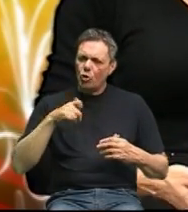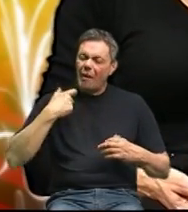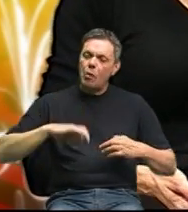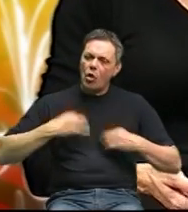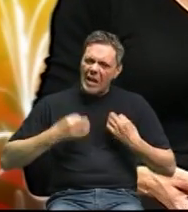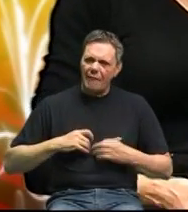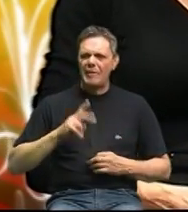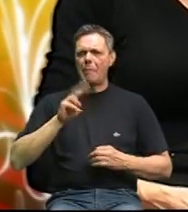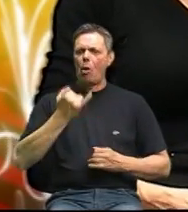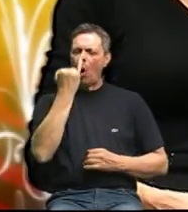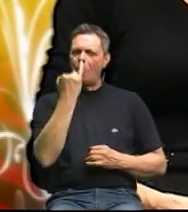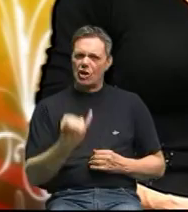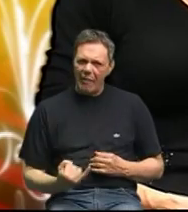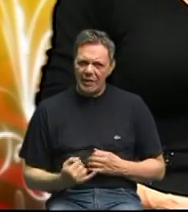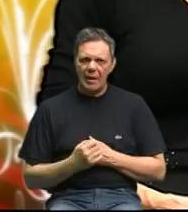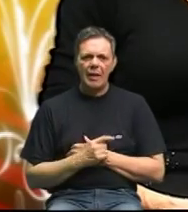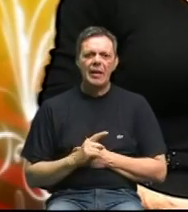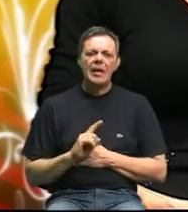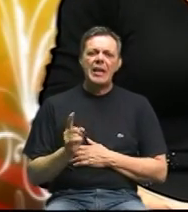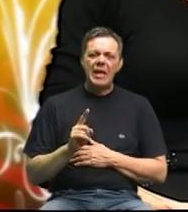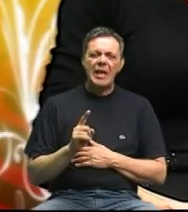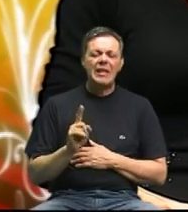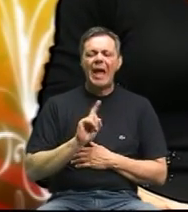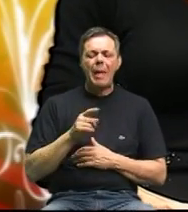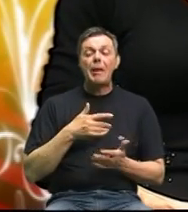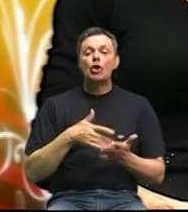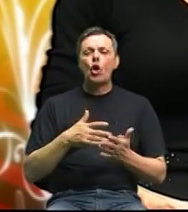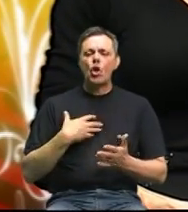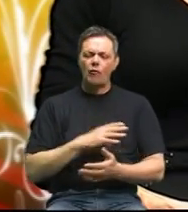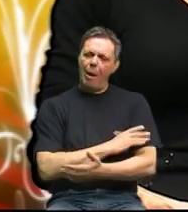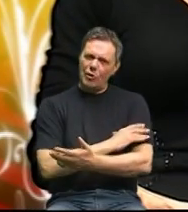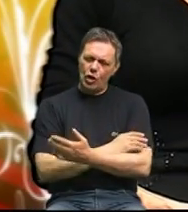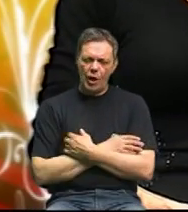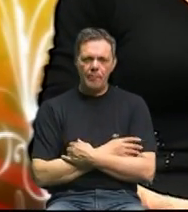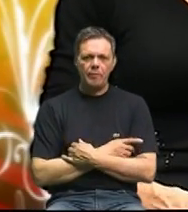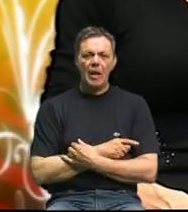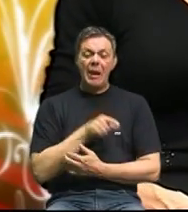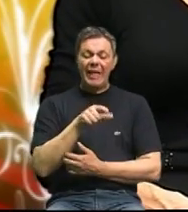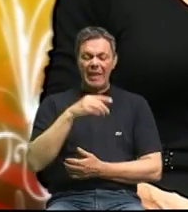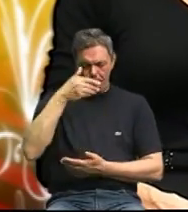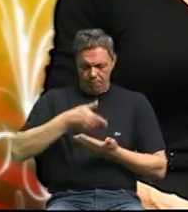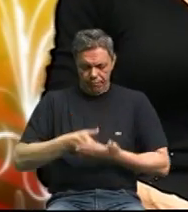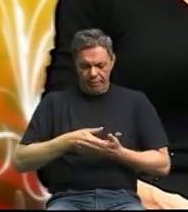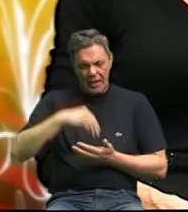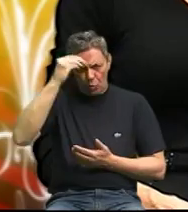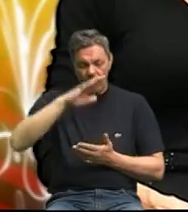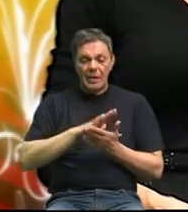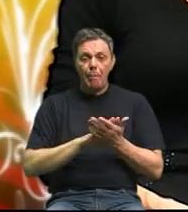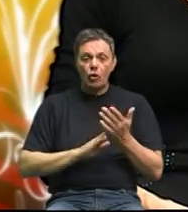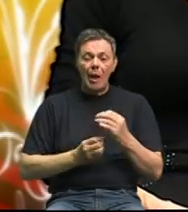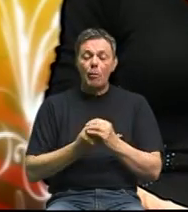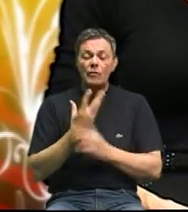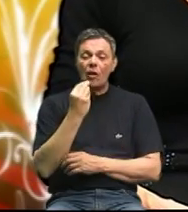da by netrošil myšiče i na ovom iskustve se počala proizvodiť